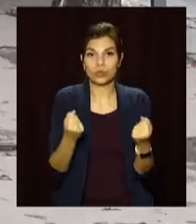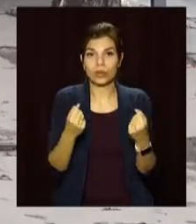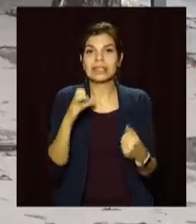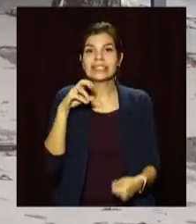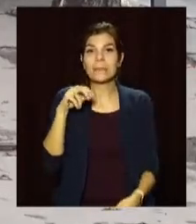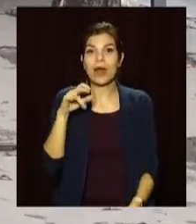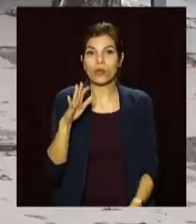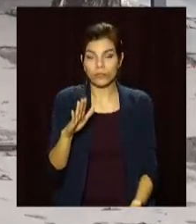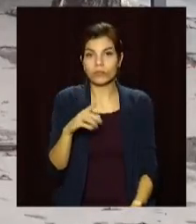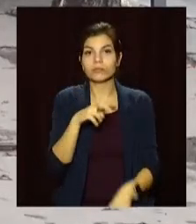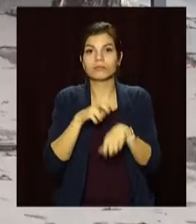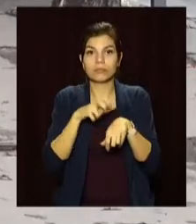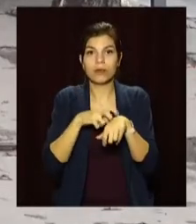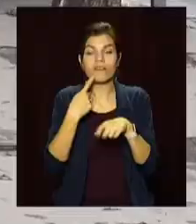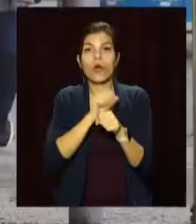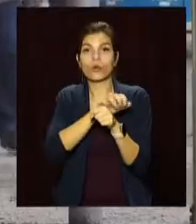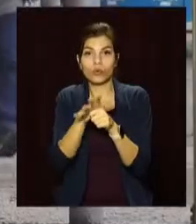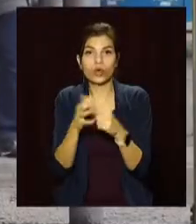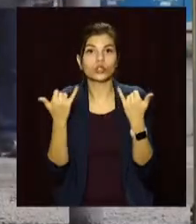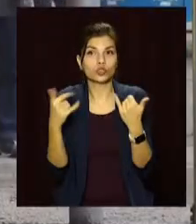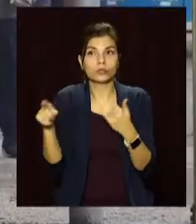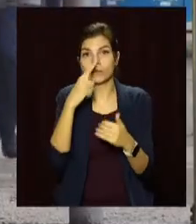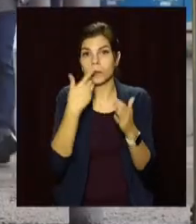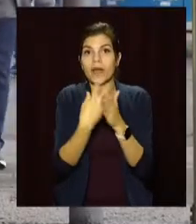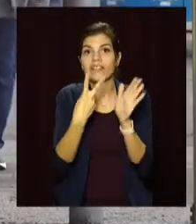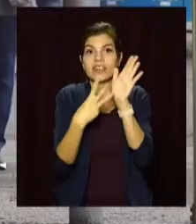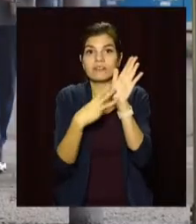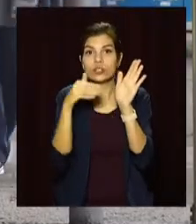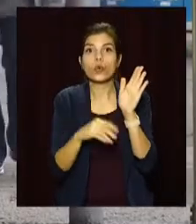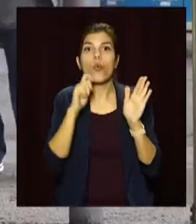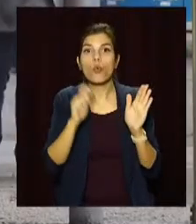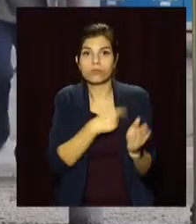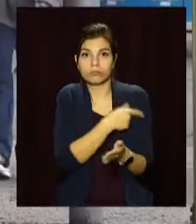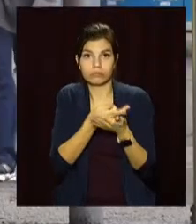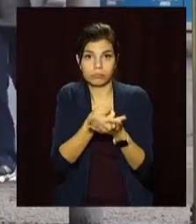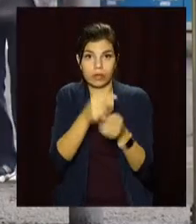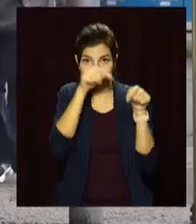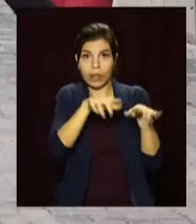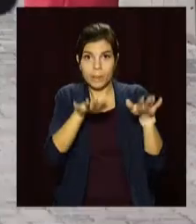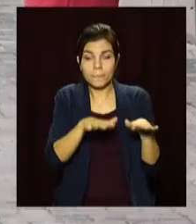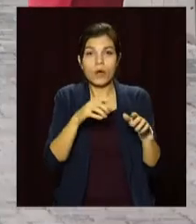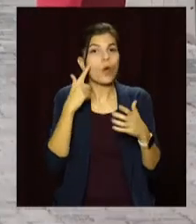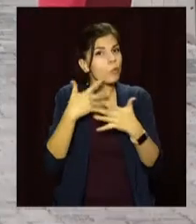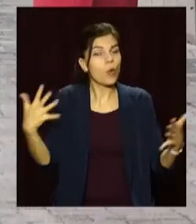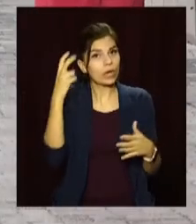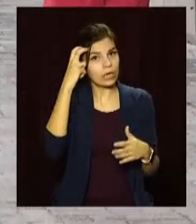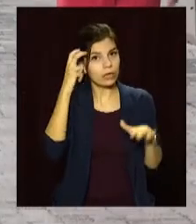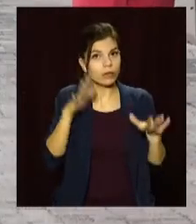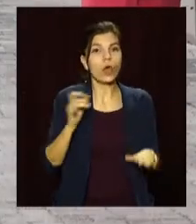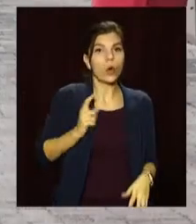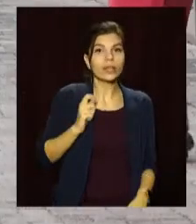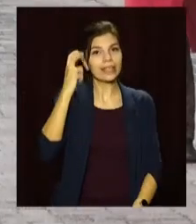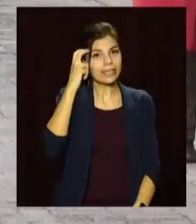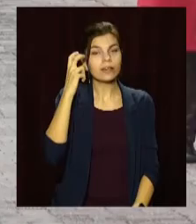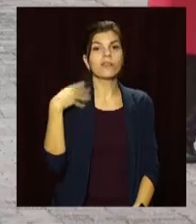Максима Степанова, в лікарнях з коронавірусом нині понад 28 тисяч українців. Найбільше хворих у столиці – Одеській,